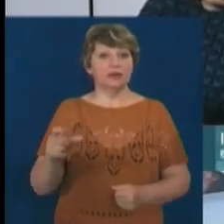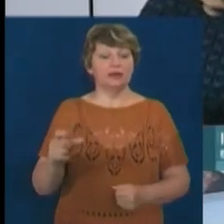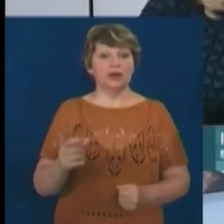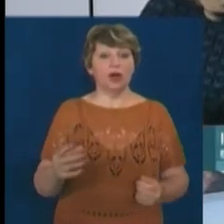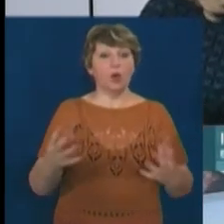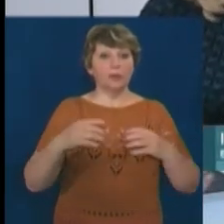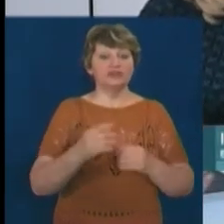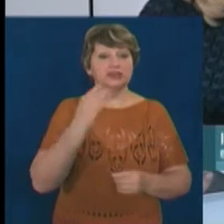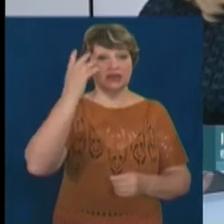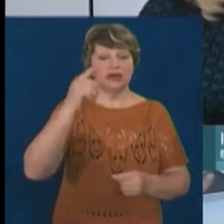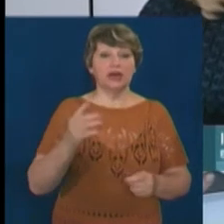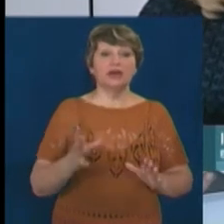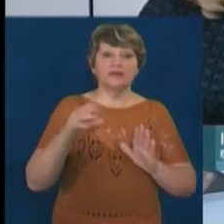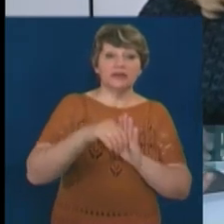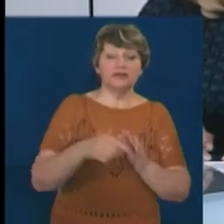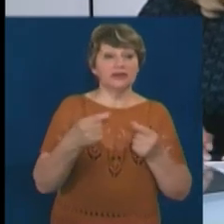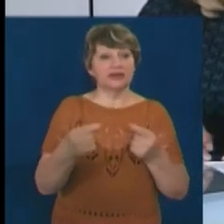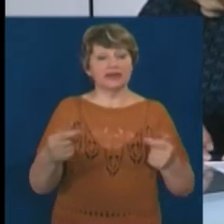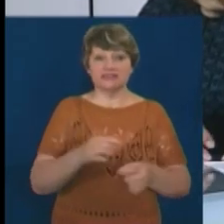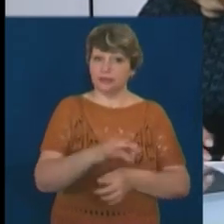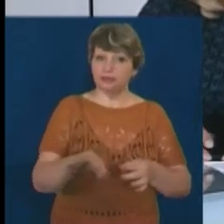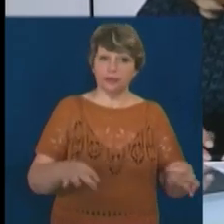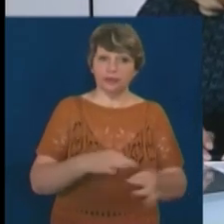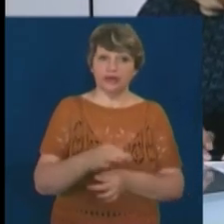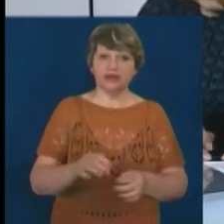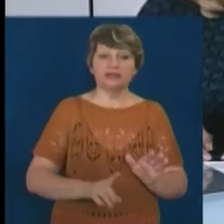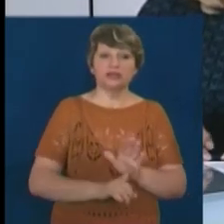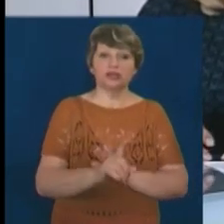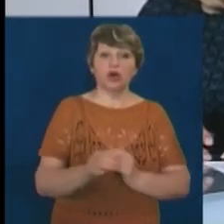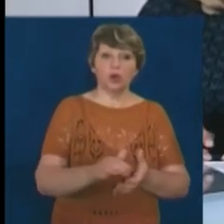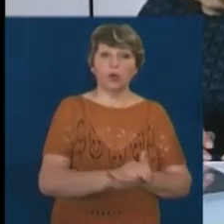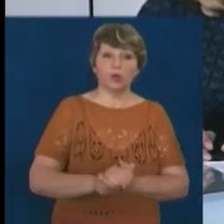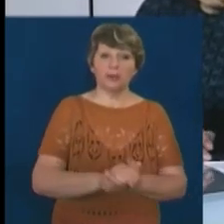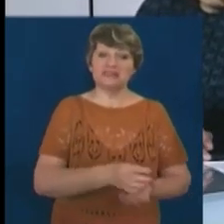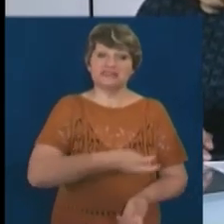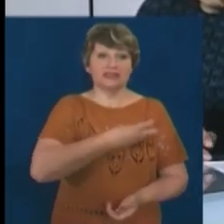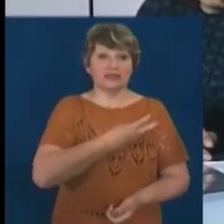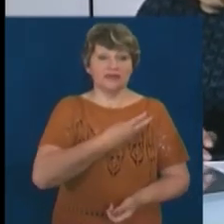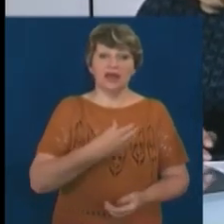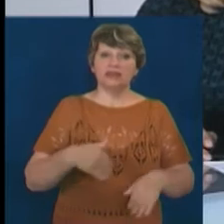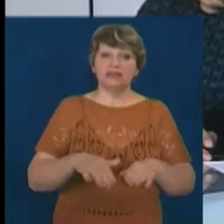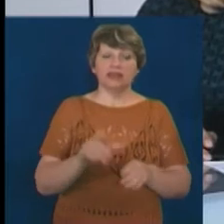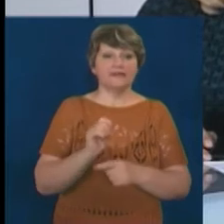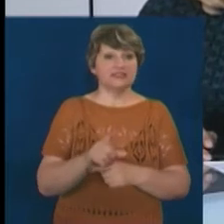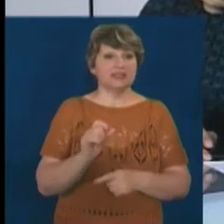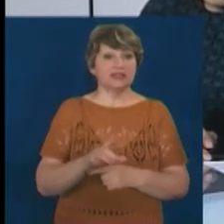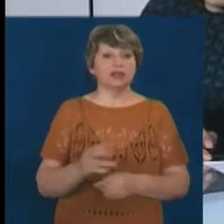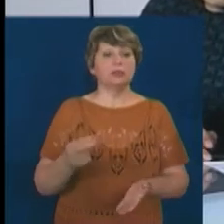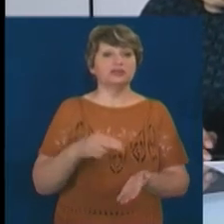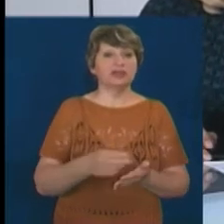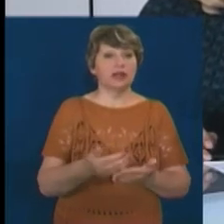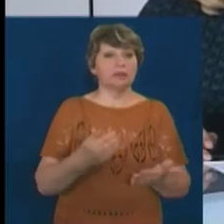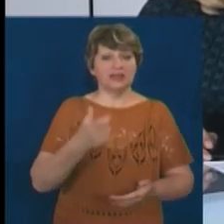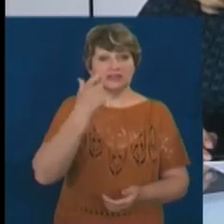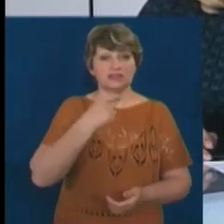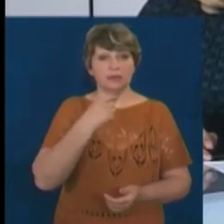ідеєю, реалізовувати різноманітні проекти, сприяти запуску громадських ініціатив. Таке завдання свого часу поставила перед собою